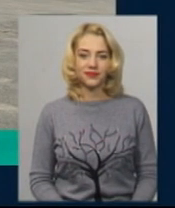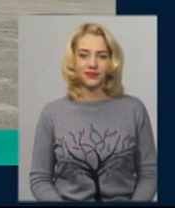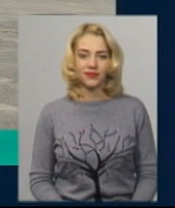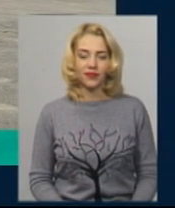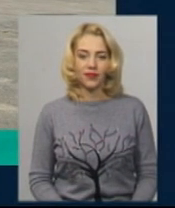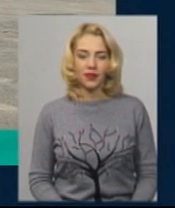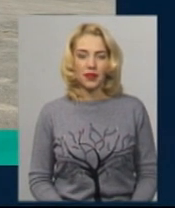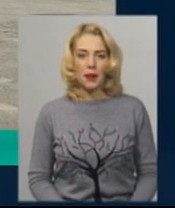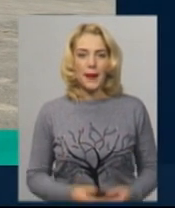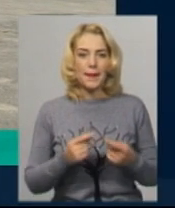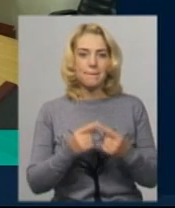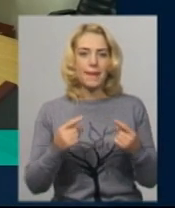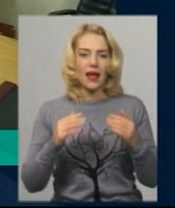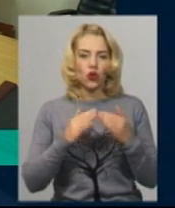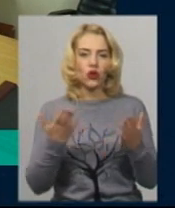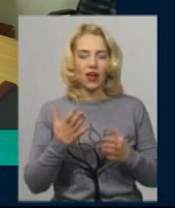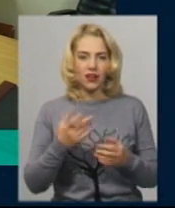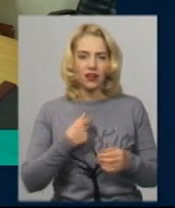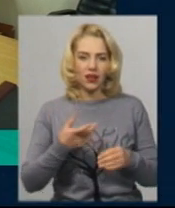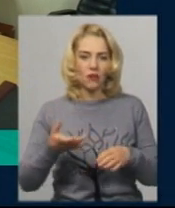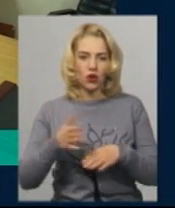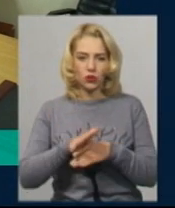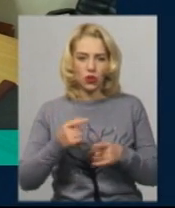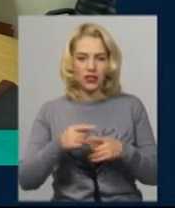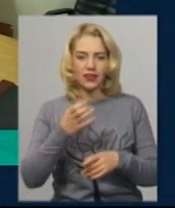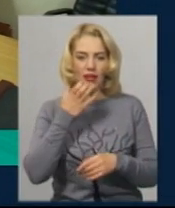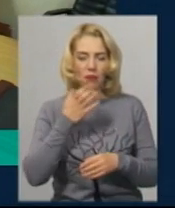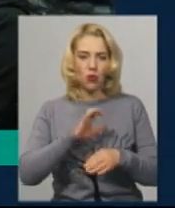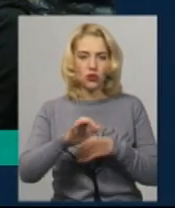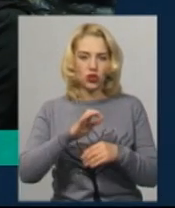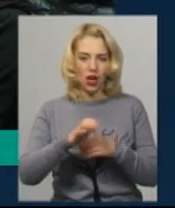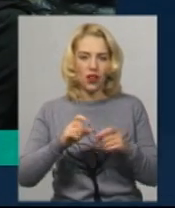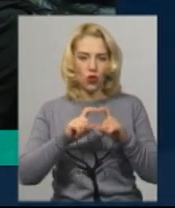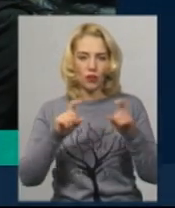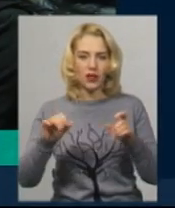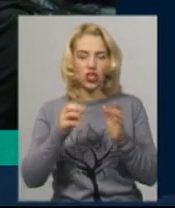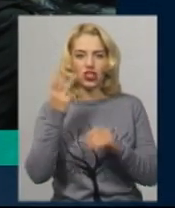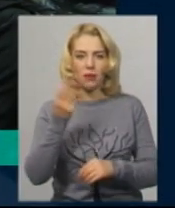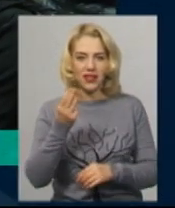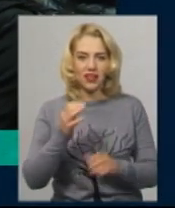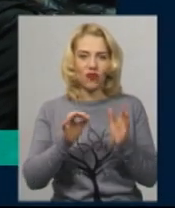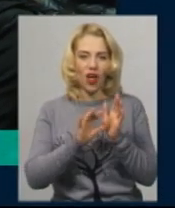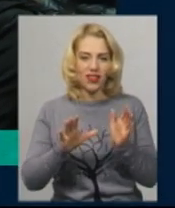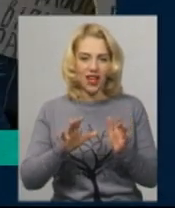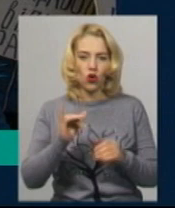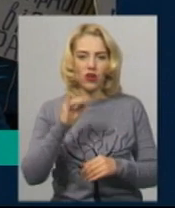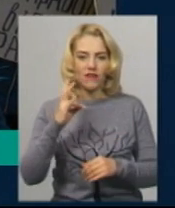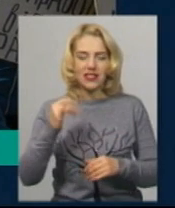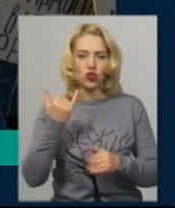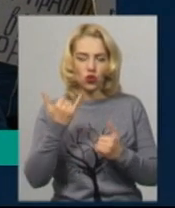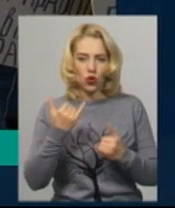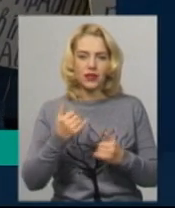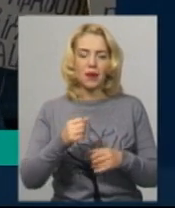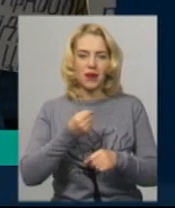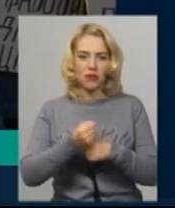Майном, яким розпоряджалася теплопостачальна компанія «Шепетівка Енергоінвест» сьогодні примусово опломбували. 15